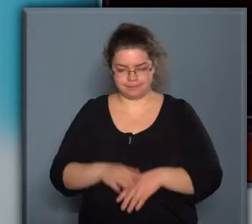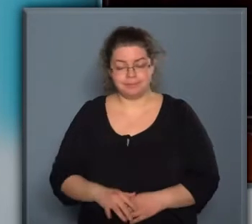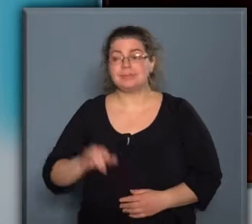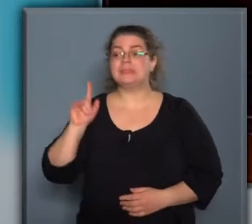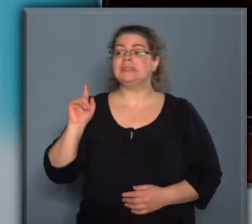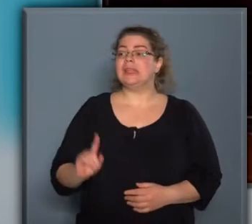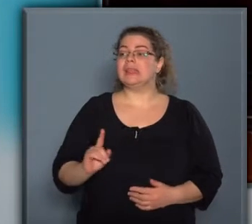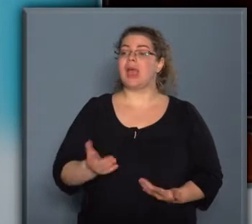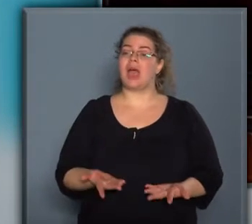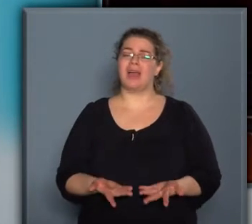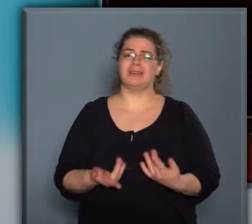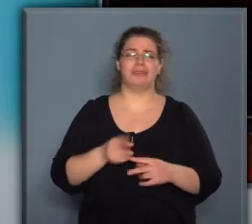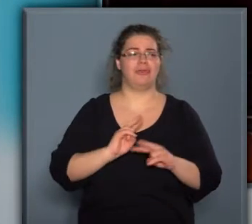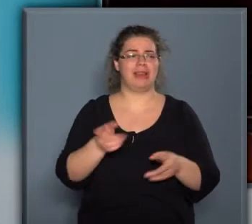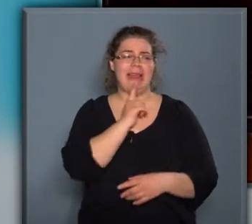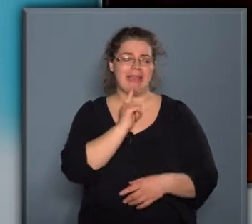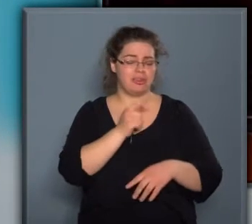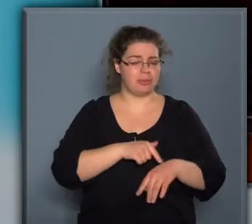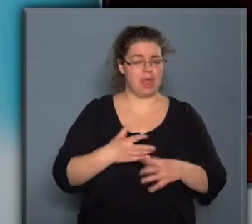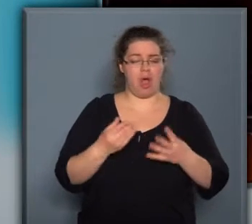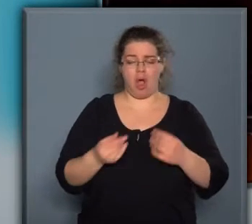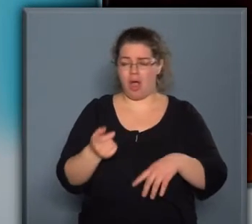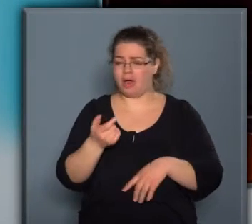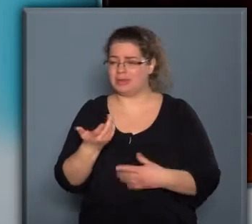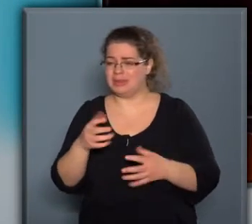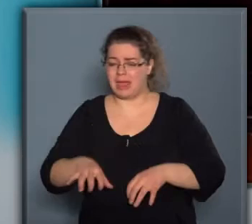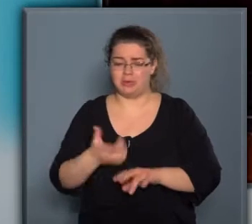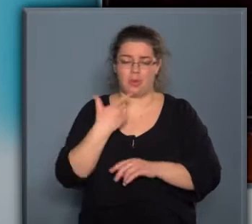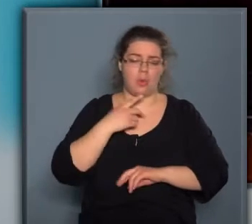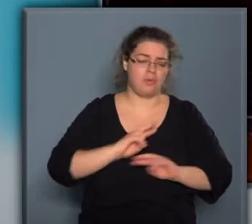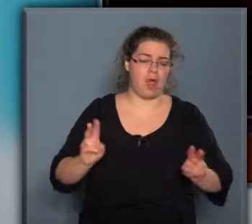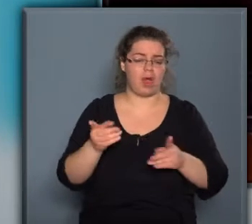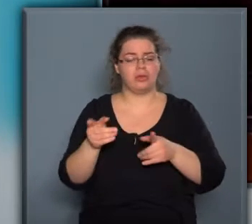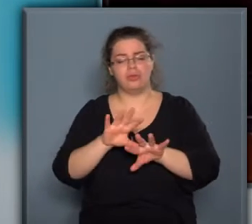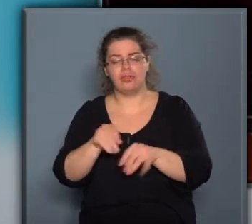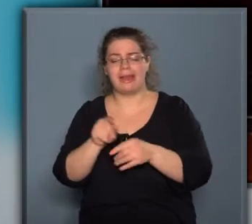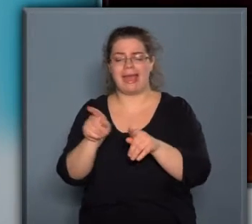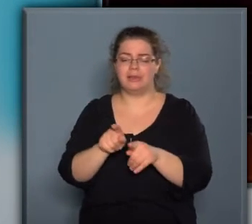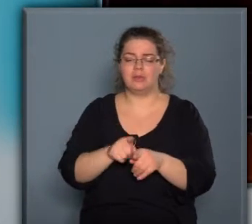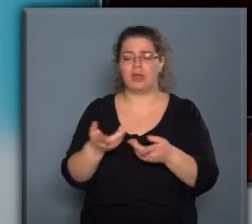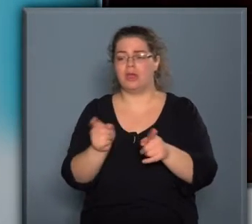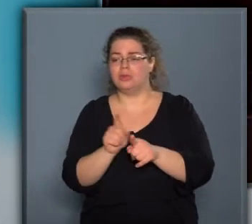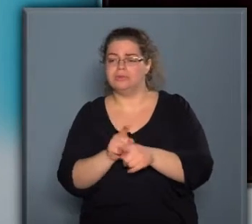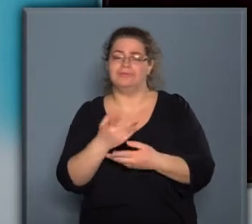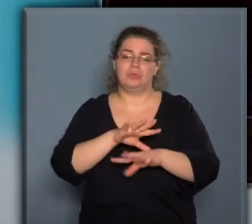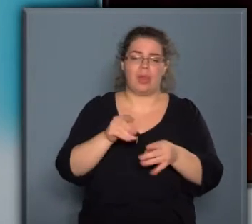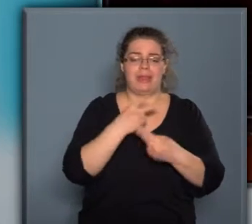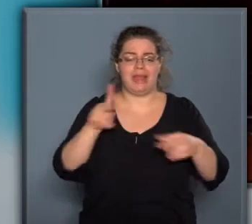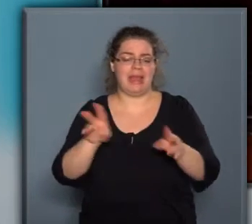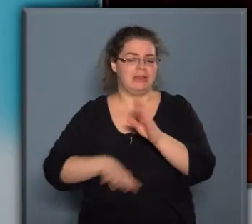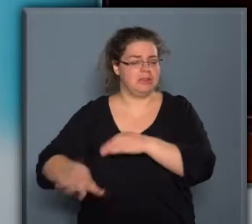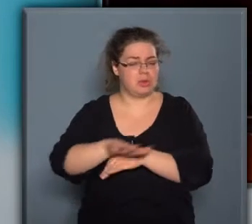a legkevesebb ideje, mert annyi minden teendője van, akár a család unokák, vagy a család ellátása, a